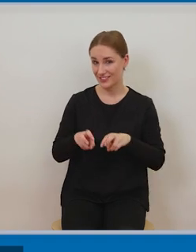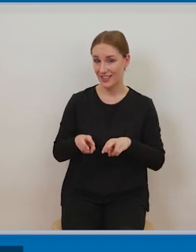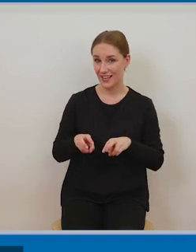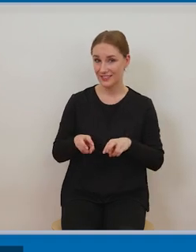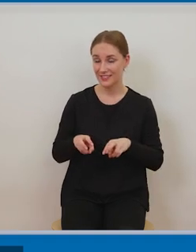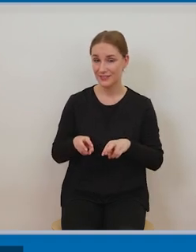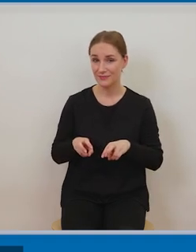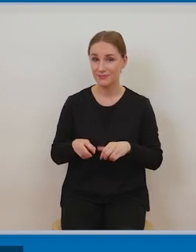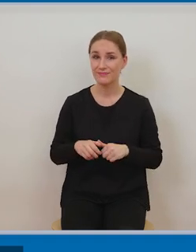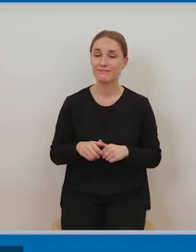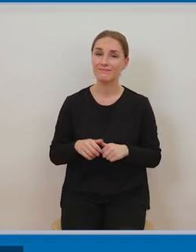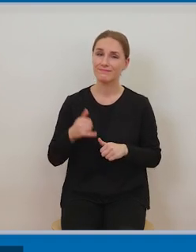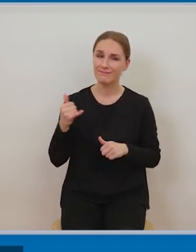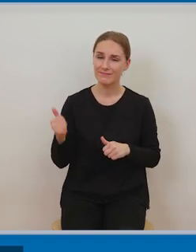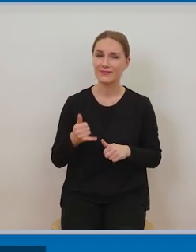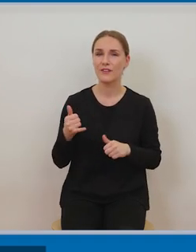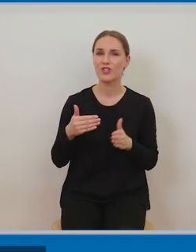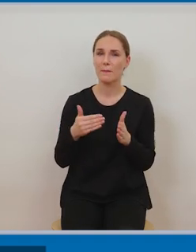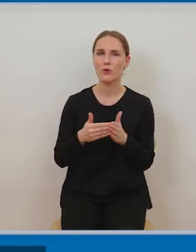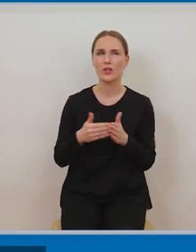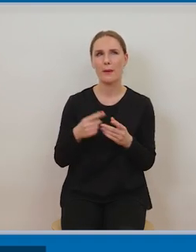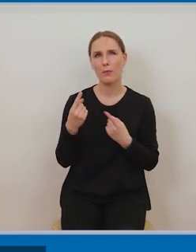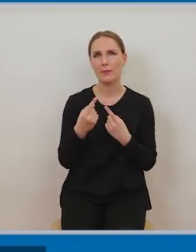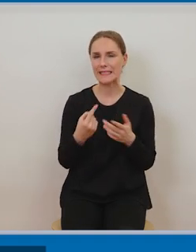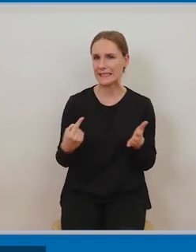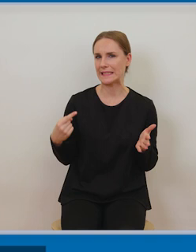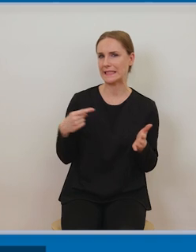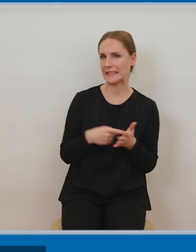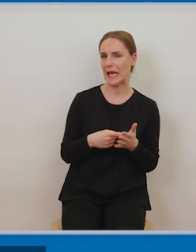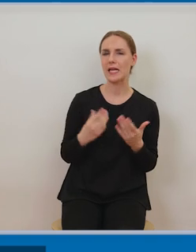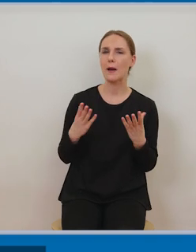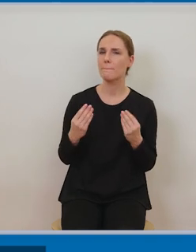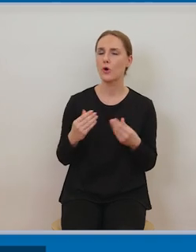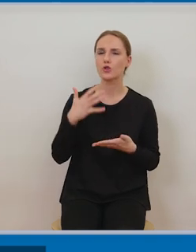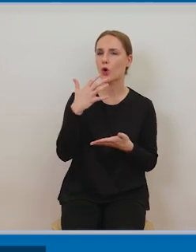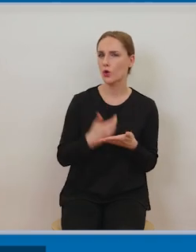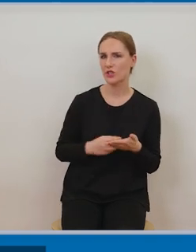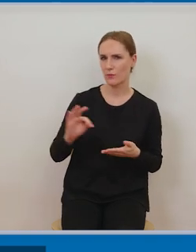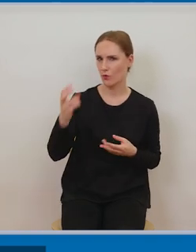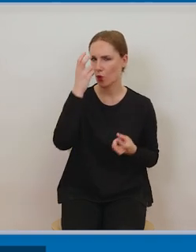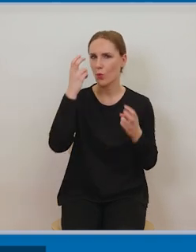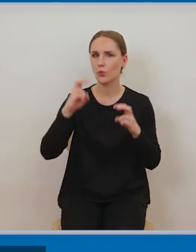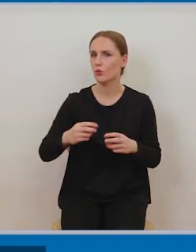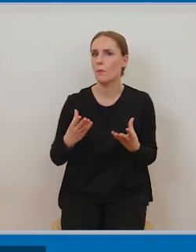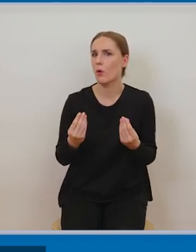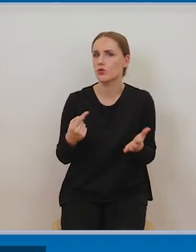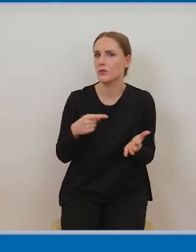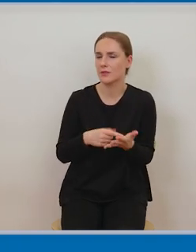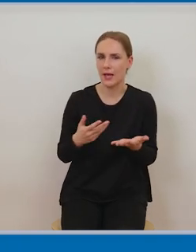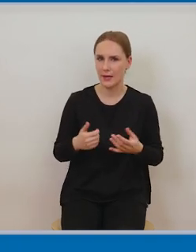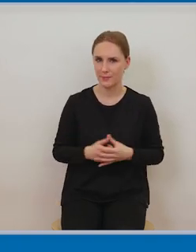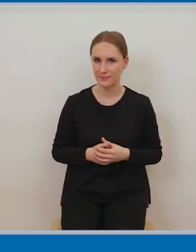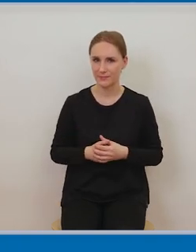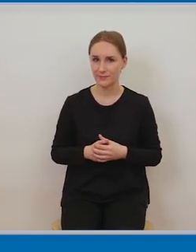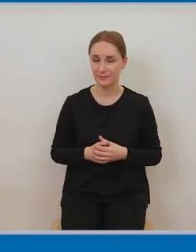często zapomina a mianowicie nie wystarczy tylko i wyłącznie oznaczyć przejmowany fragment znakami cudzysłowia